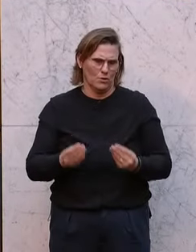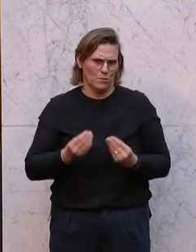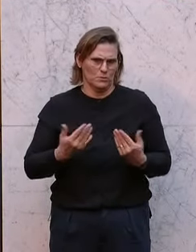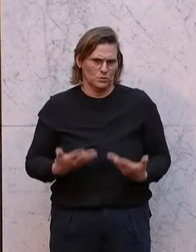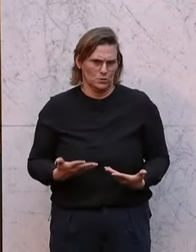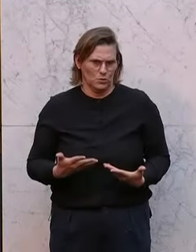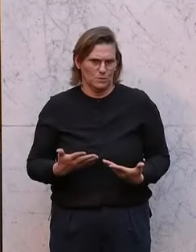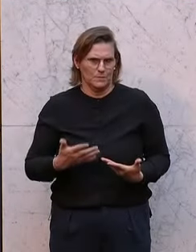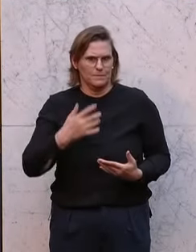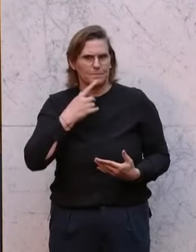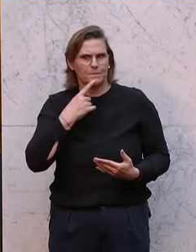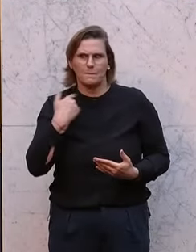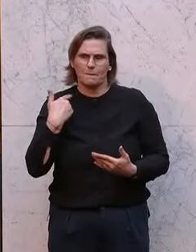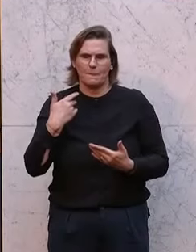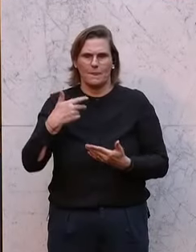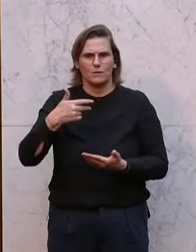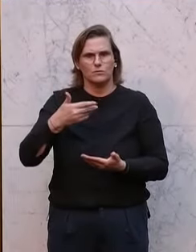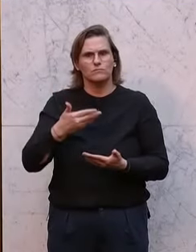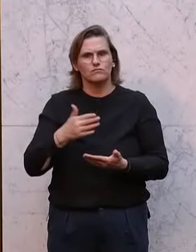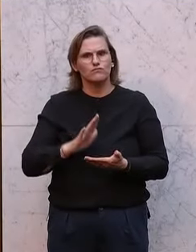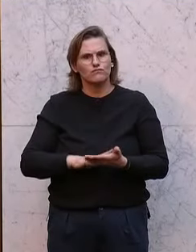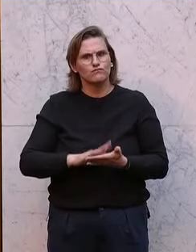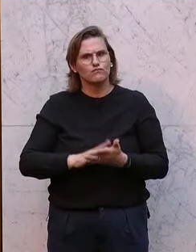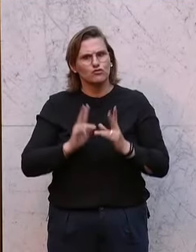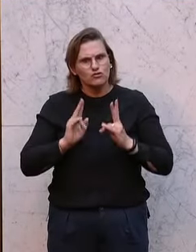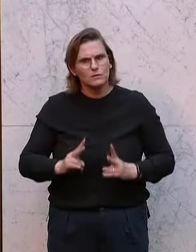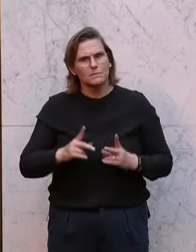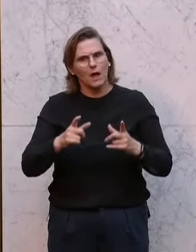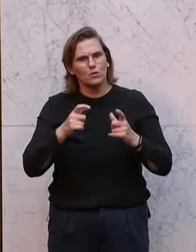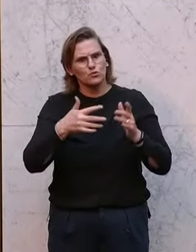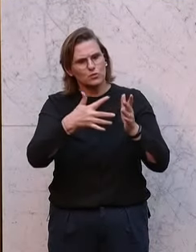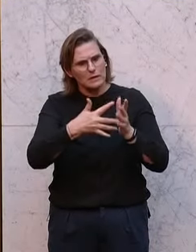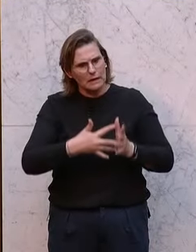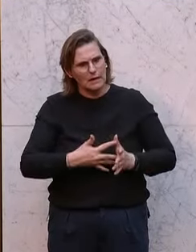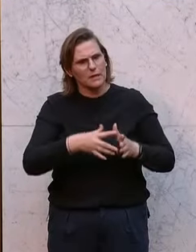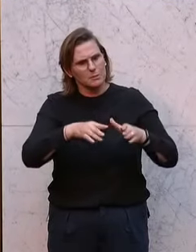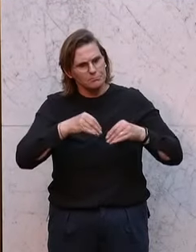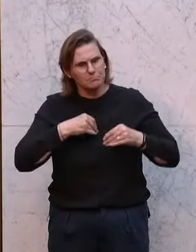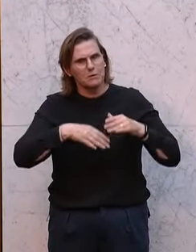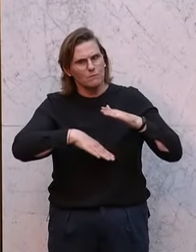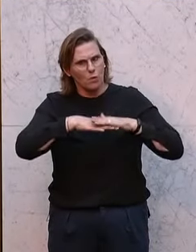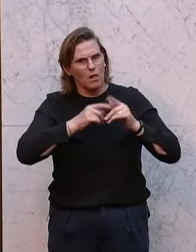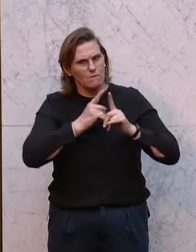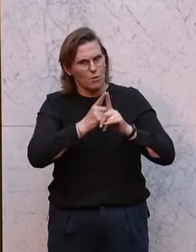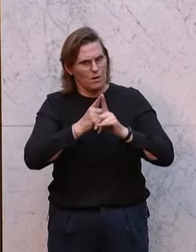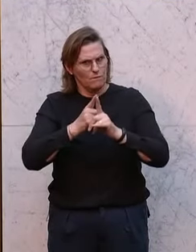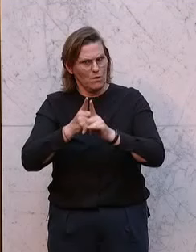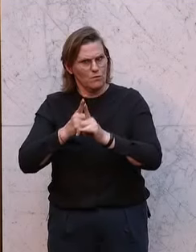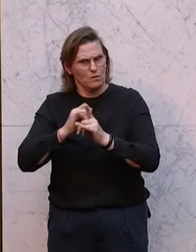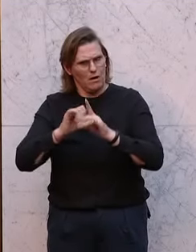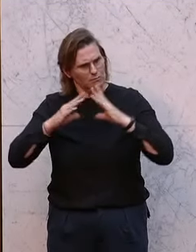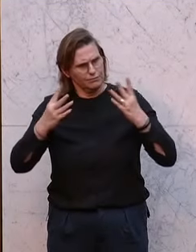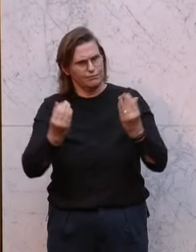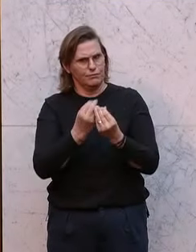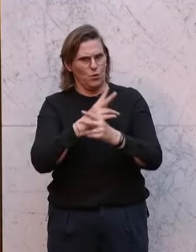Noch dazu bestätigten Sie im Ausschuss, dass alle Kriterien überprüft worden sind. Und Österreich erfüllt alle diese Kriterien umfassend.